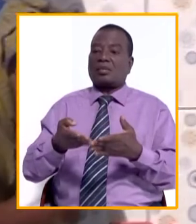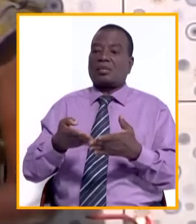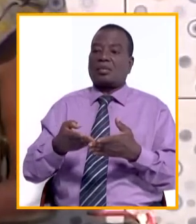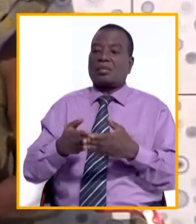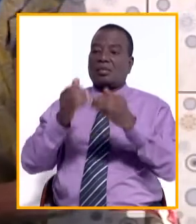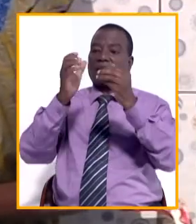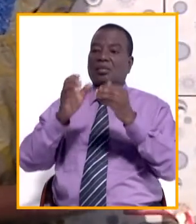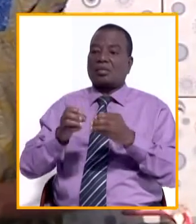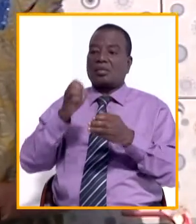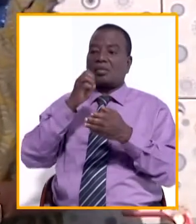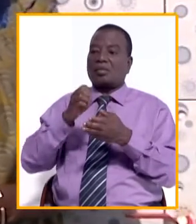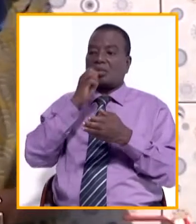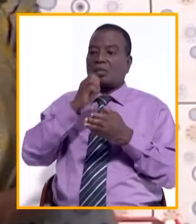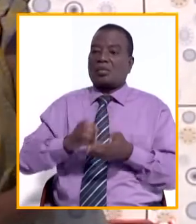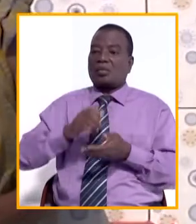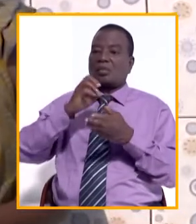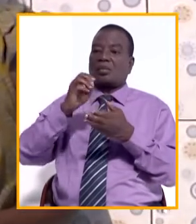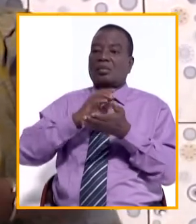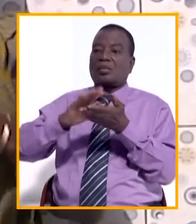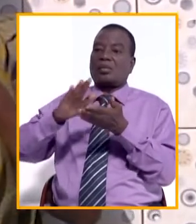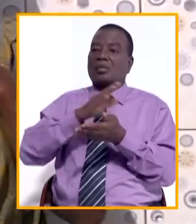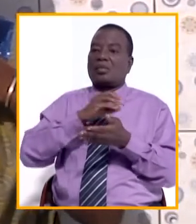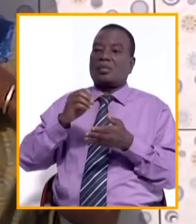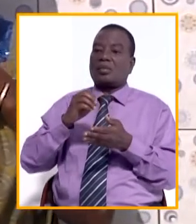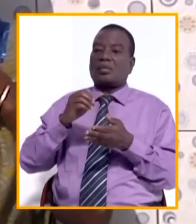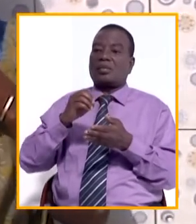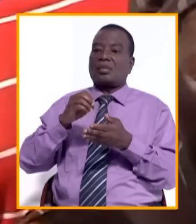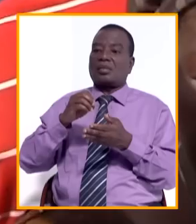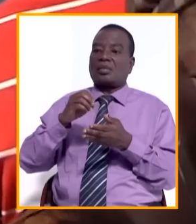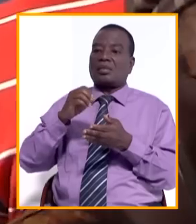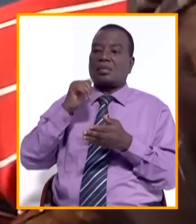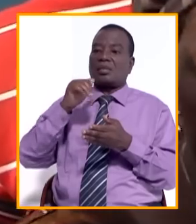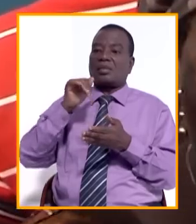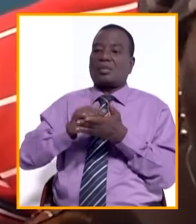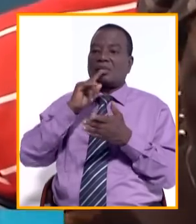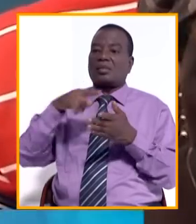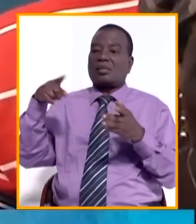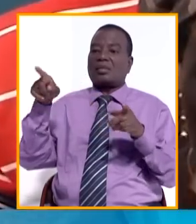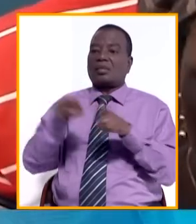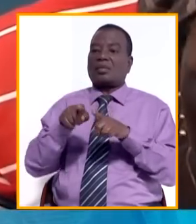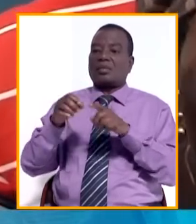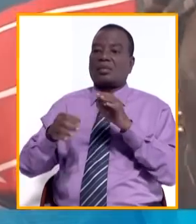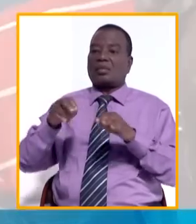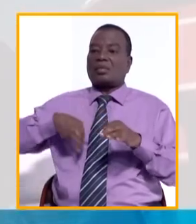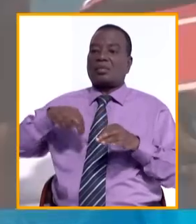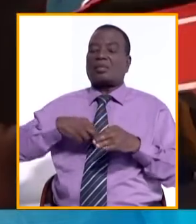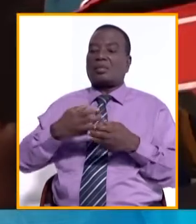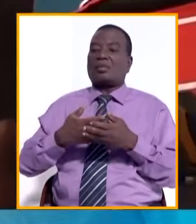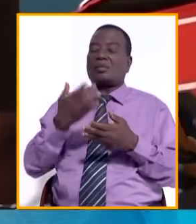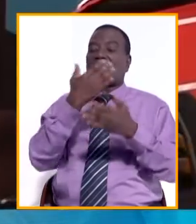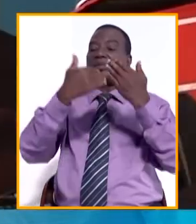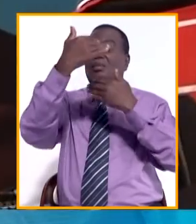pompe hydraulique. Les femmes souffraient, mais maintenant, c'est comme si nous sommes au paradis